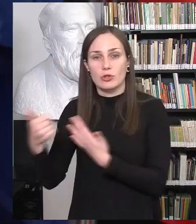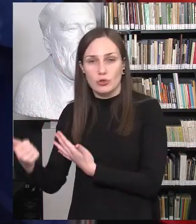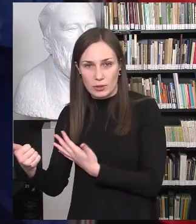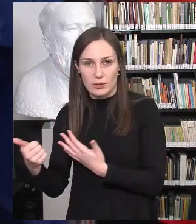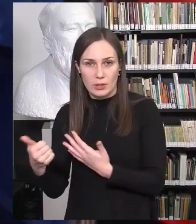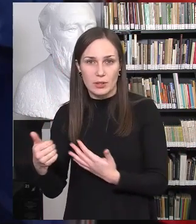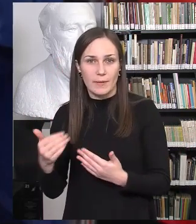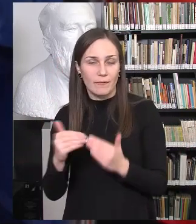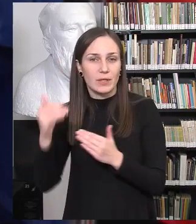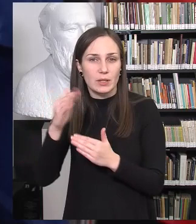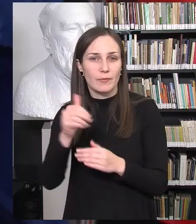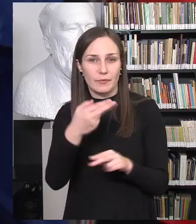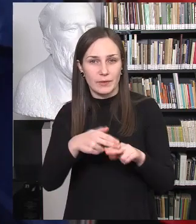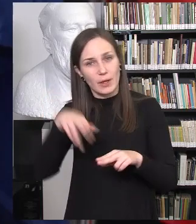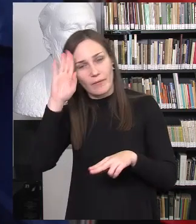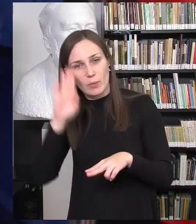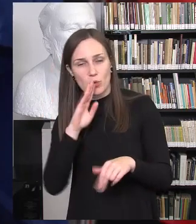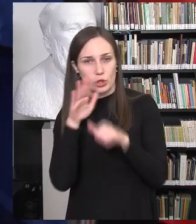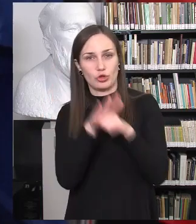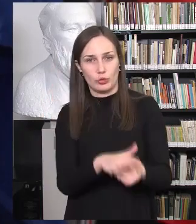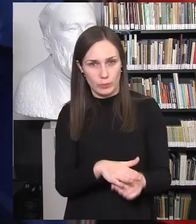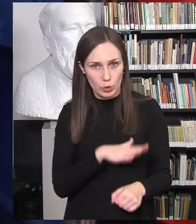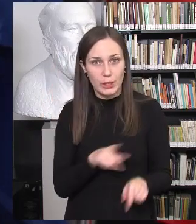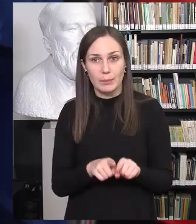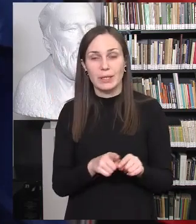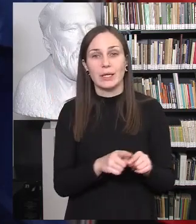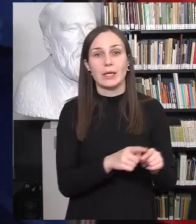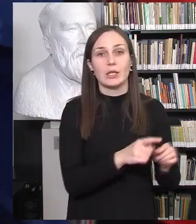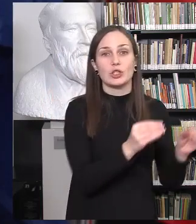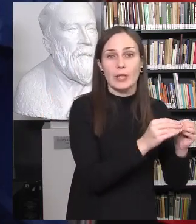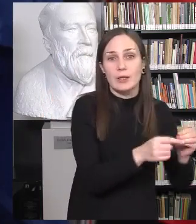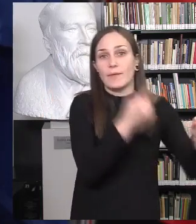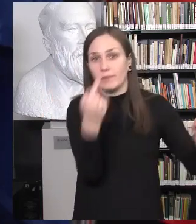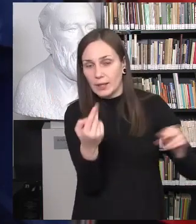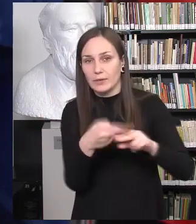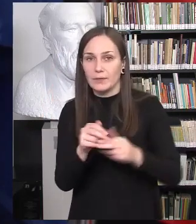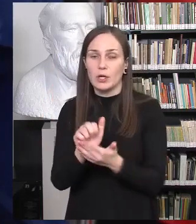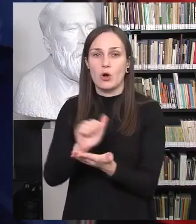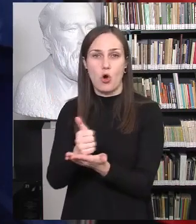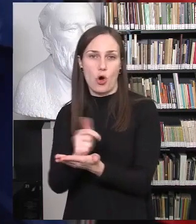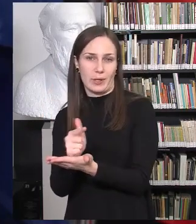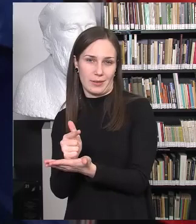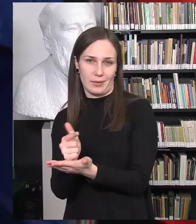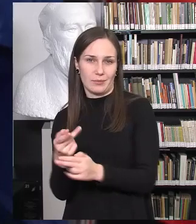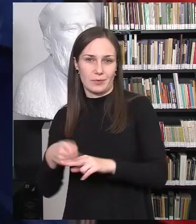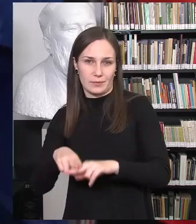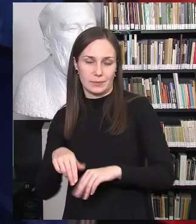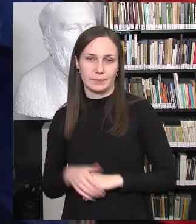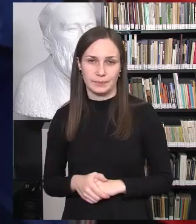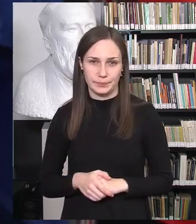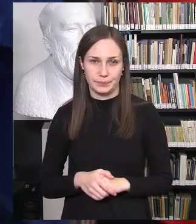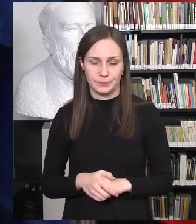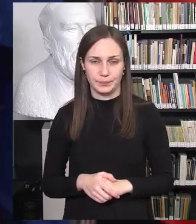lyties patyrė žeminantį elgesį ir kas dešimtas dėl orientacijos. Čia taip irgi vidutiniškai, dar smulkiau, jeigu žiūrint,